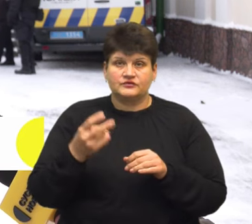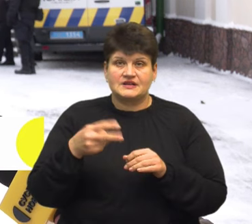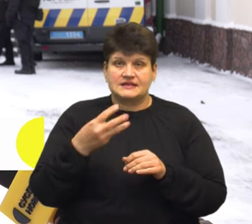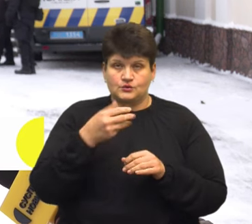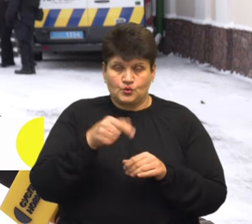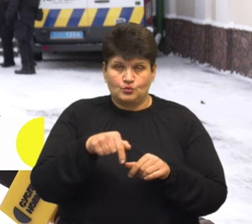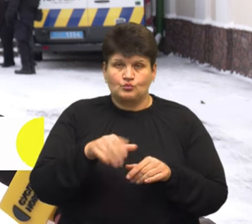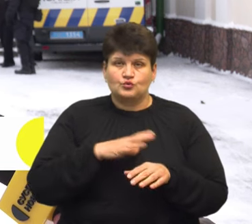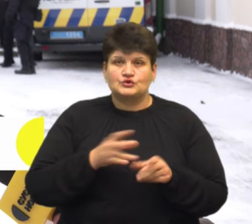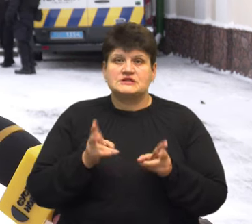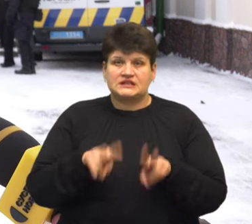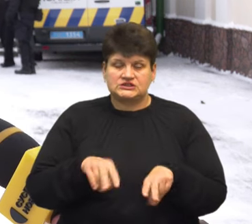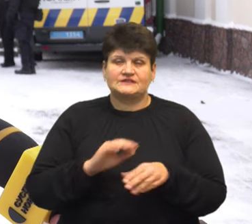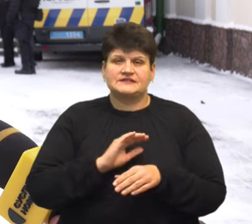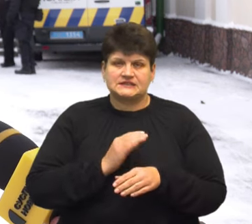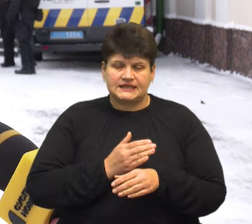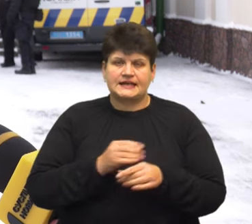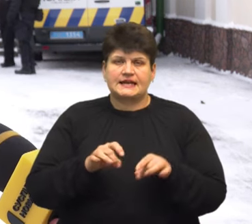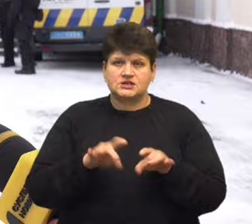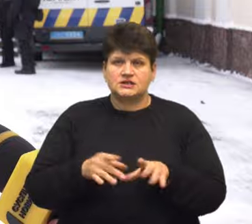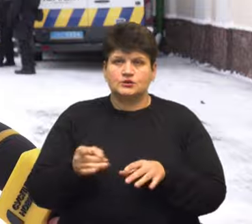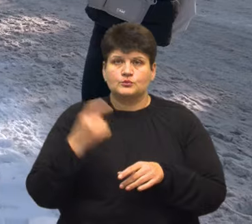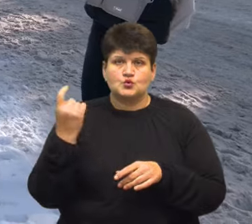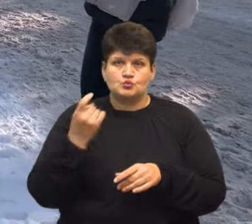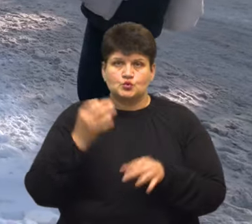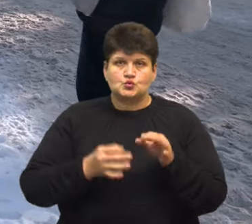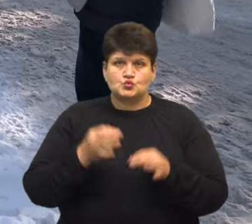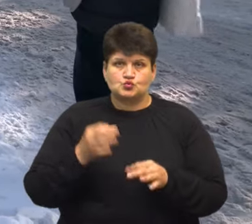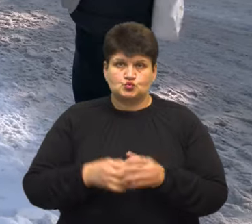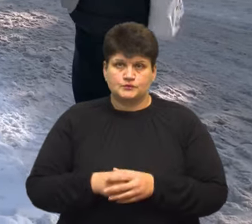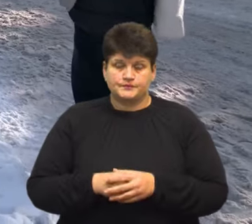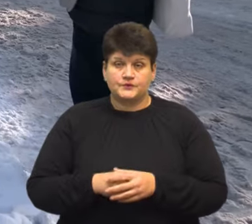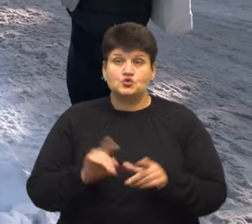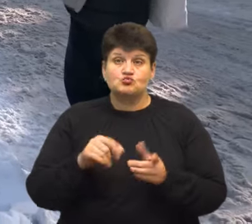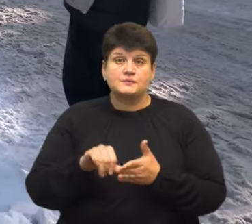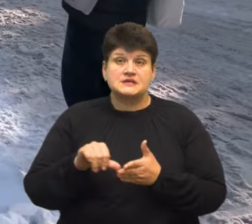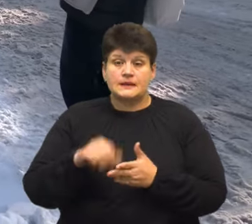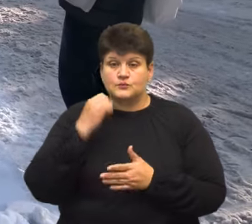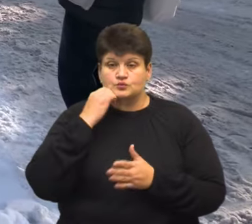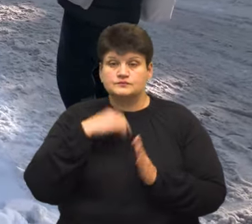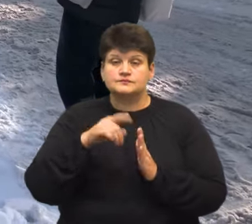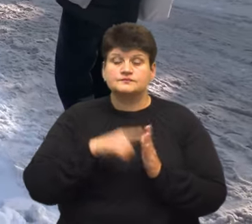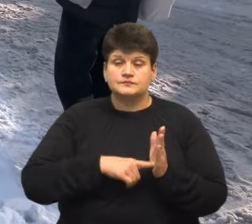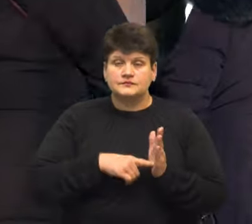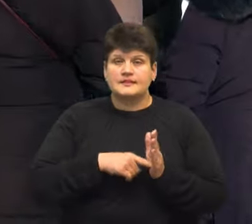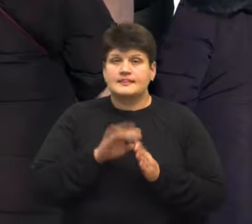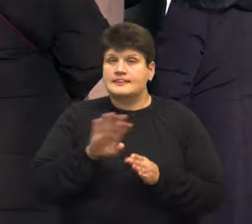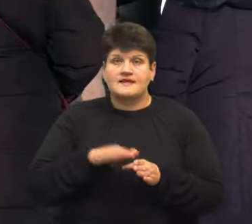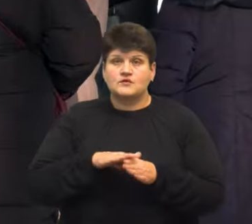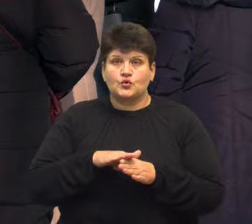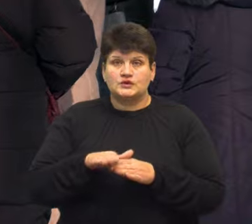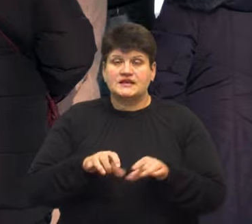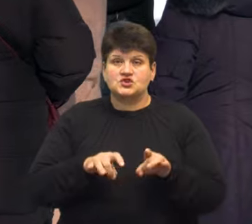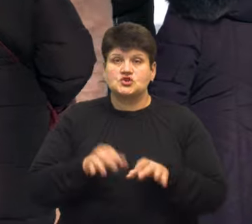було залишено в силі рішення Теренопольського господарського суду. Чому представники Московського патріархату не виконували рішення